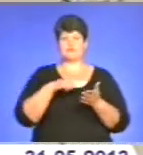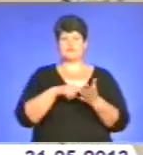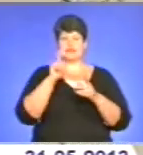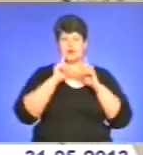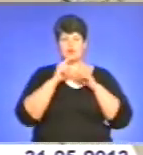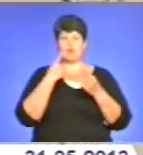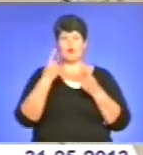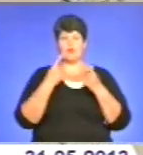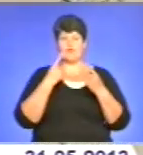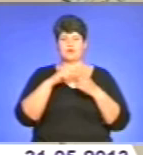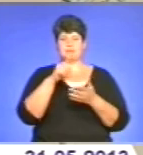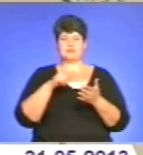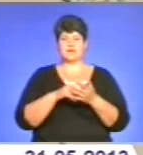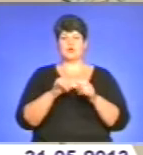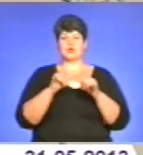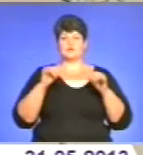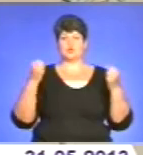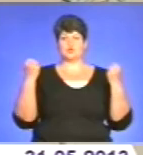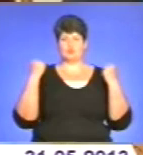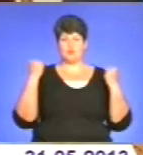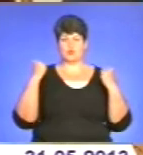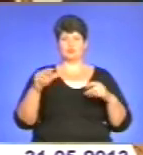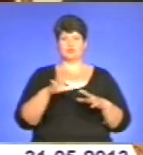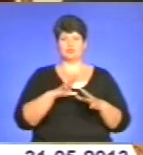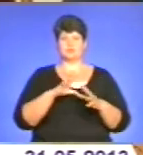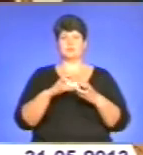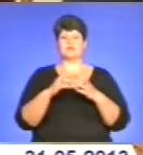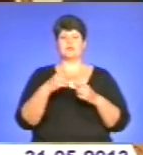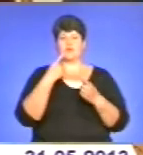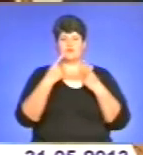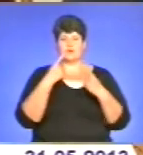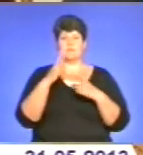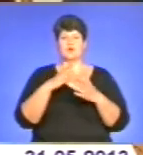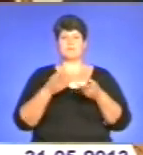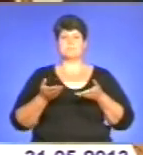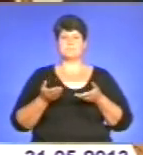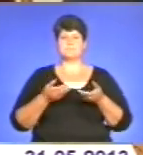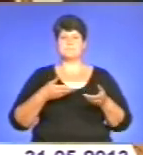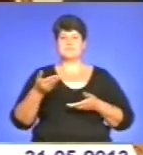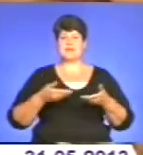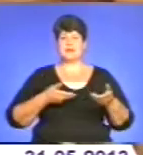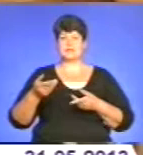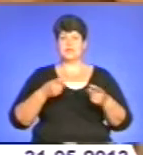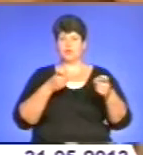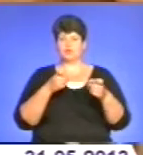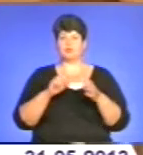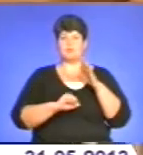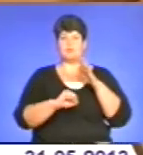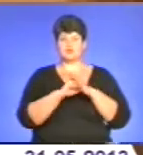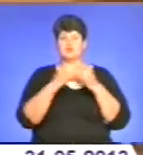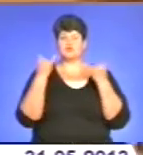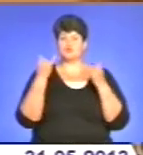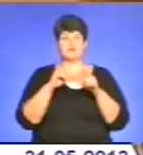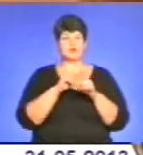питання розвитку спорту в Тернополі. Зокрема, йшлося про біатлонну базу в Підгородньому. Зійшлися на тому, що нинішня тренувальна база не відповідає